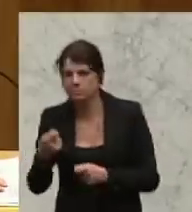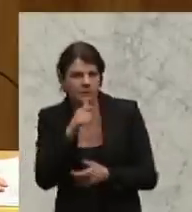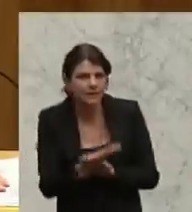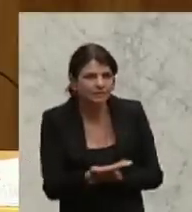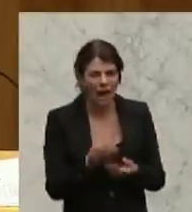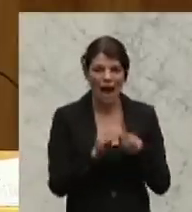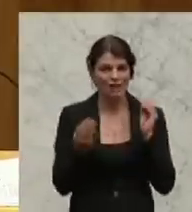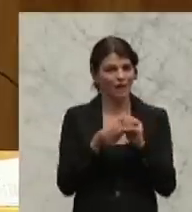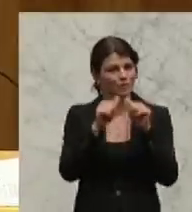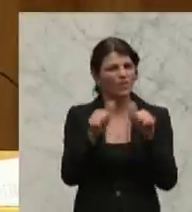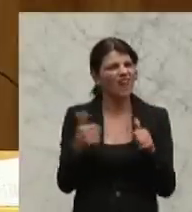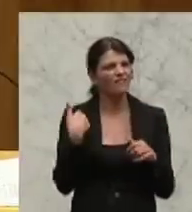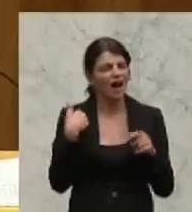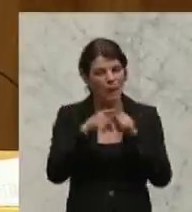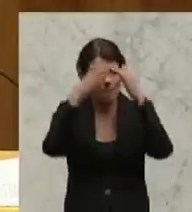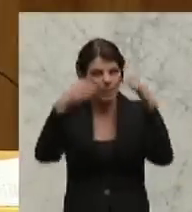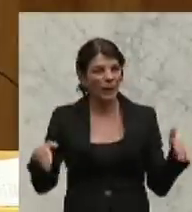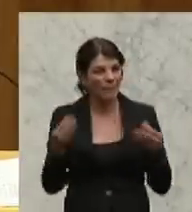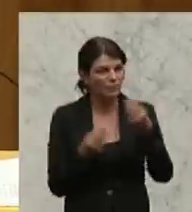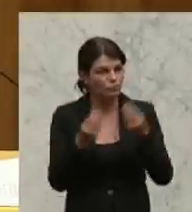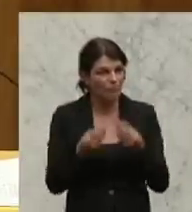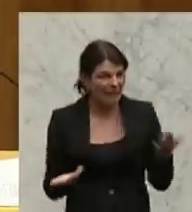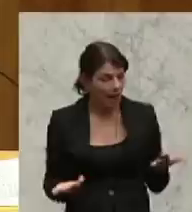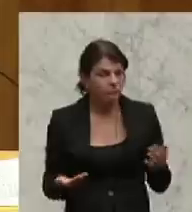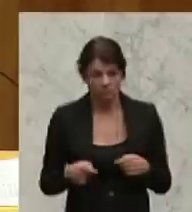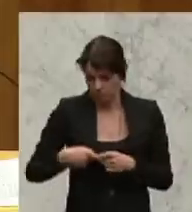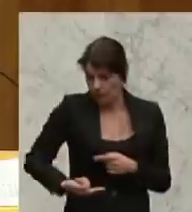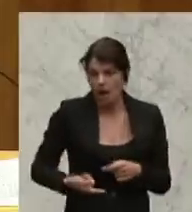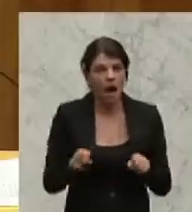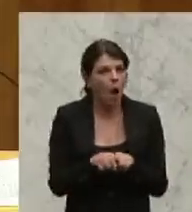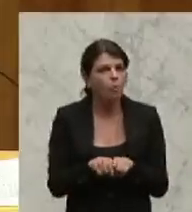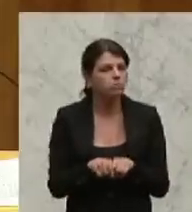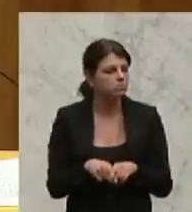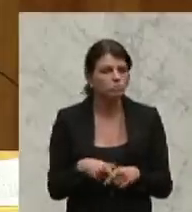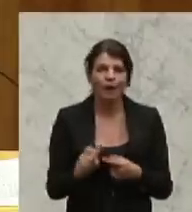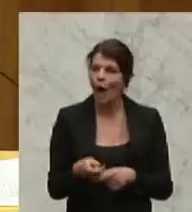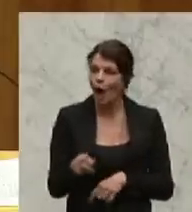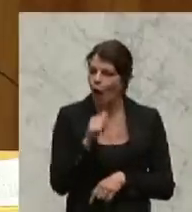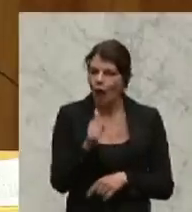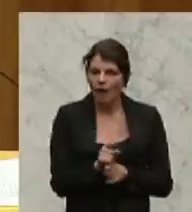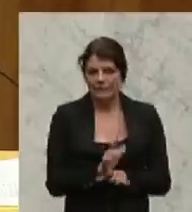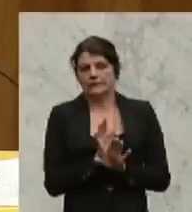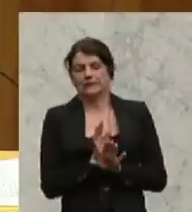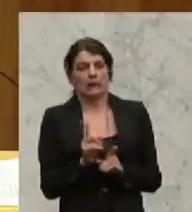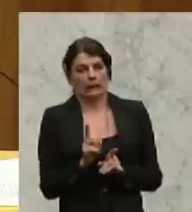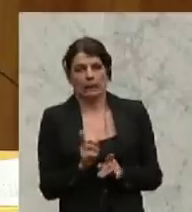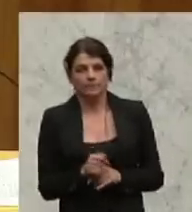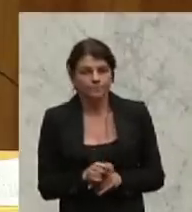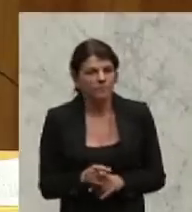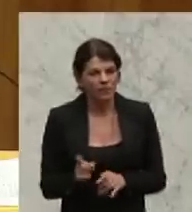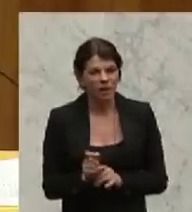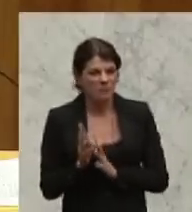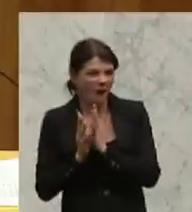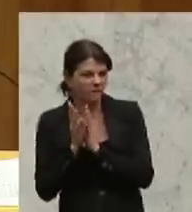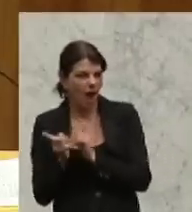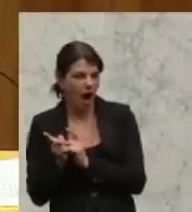Pyramidenspiel und in weiterer Folge hat man nicht einmal davor zurückgeschreckt, mit der Mafia in